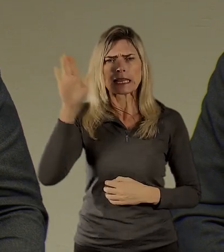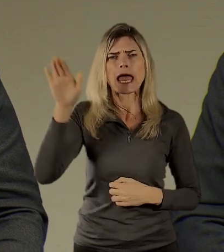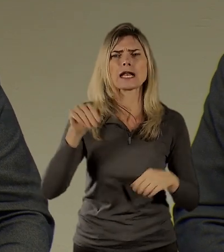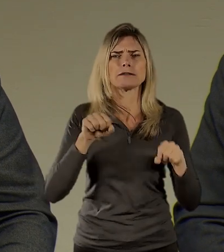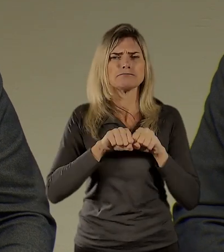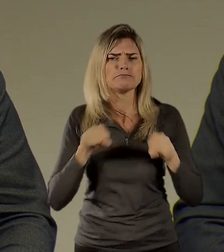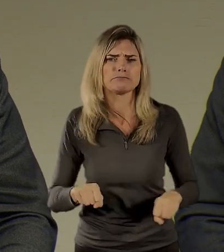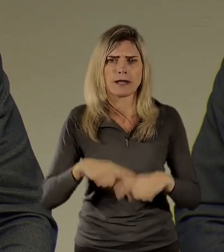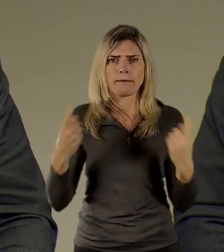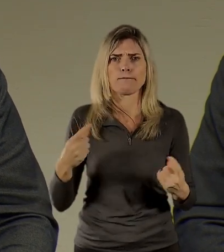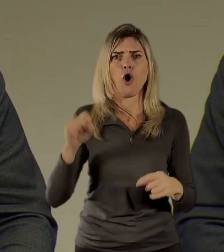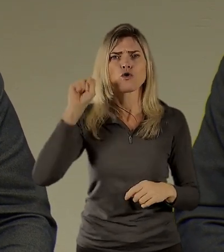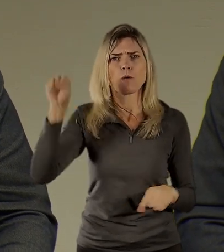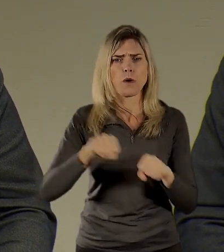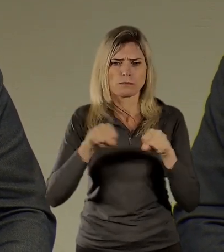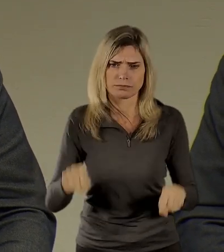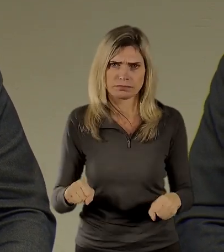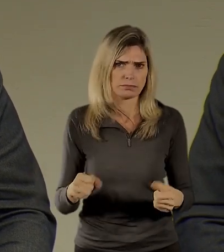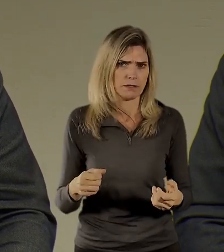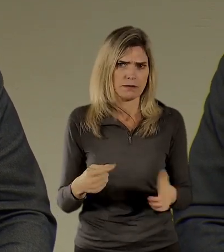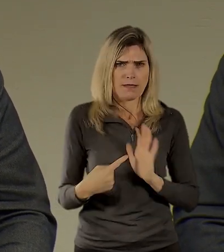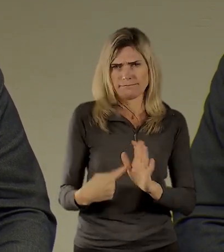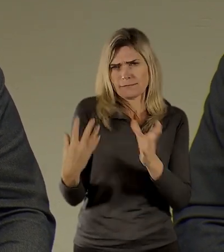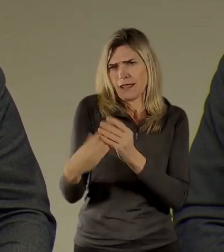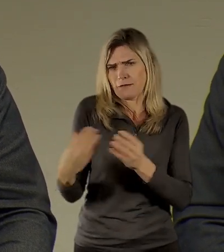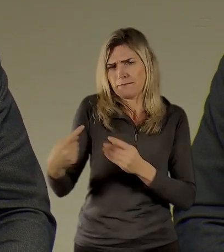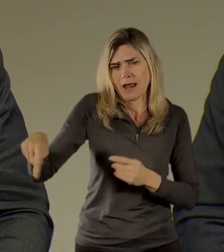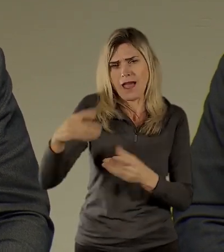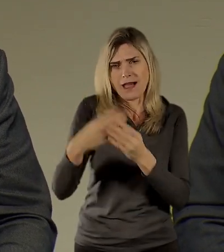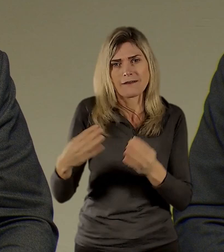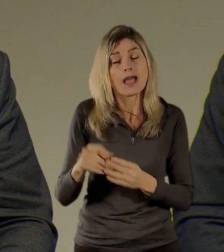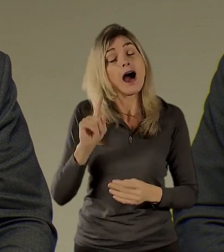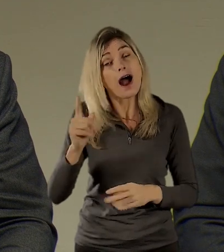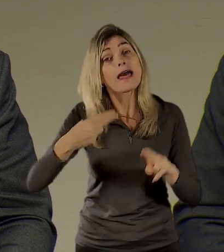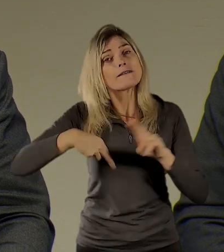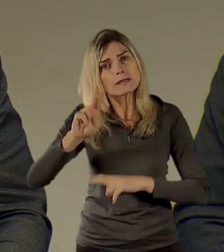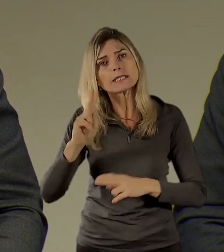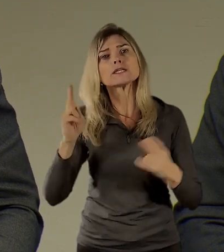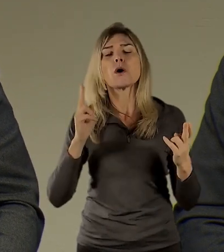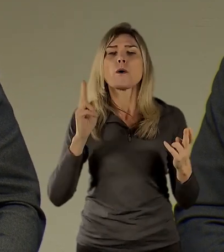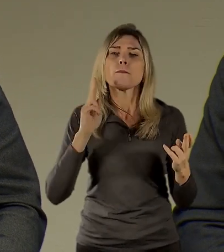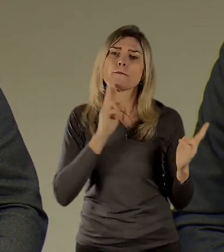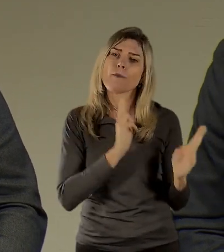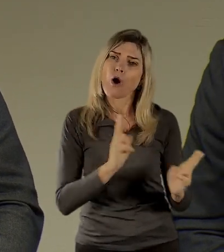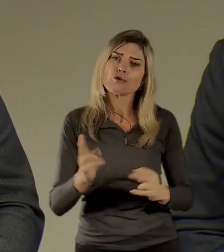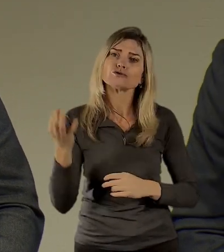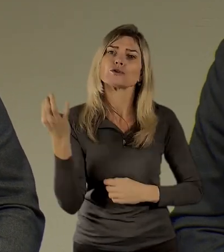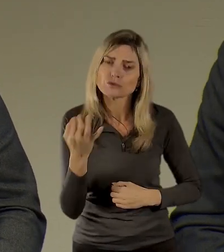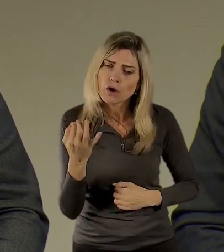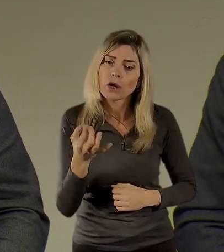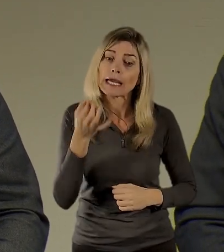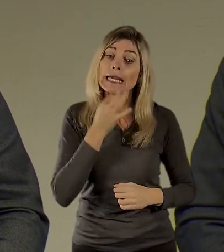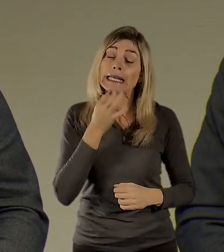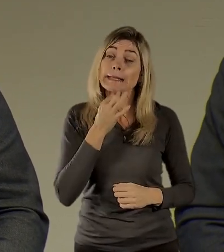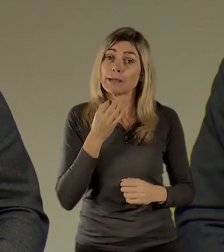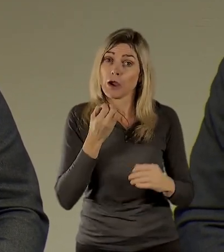režimu, takže to není bulvarizace toho tématu. Spíš se nabízí ta otázka, když bych tak